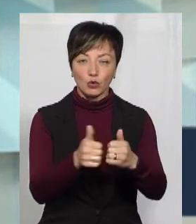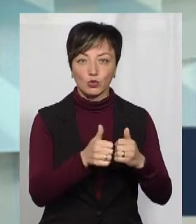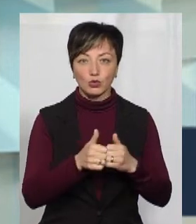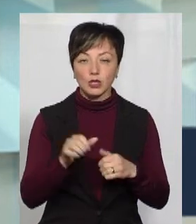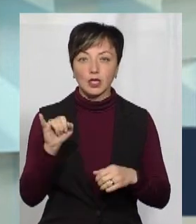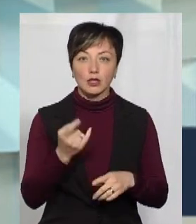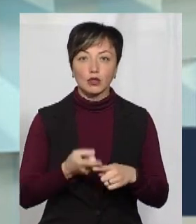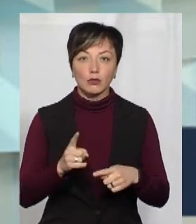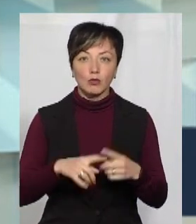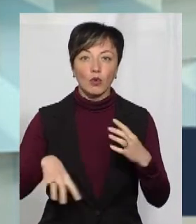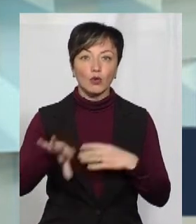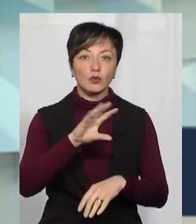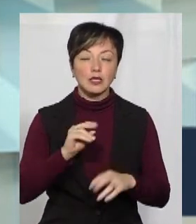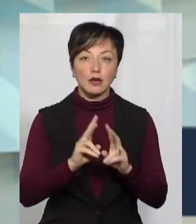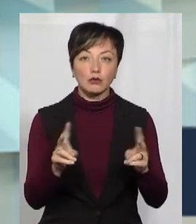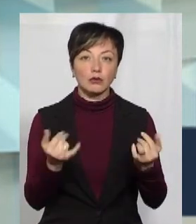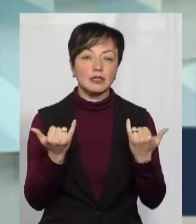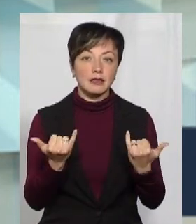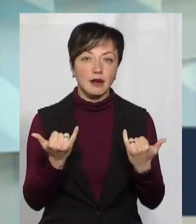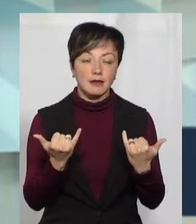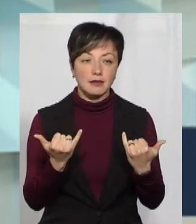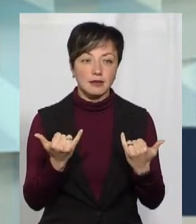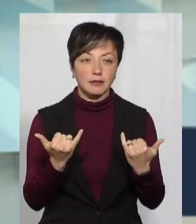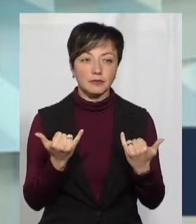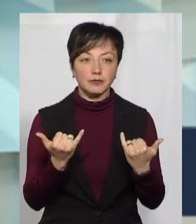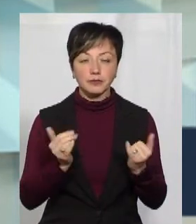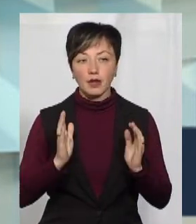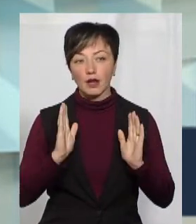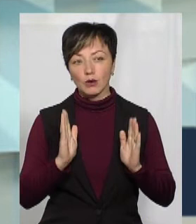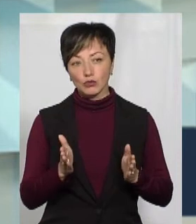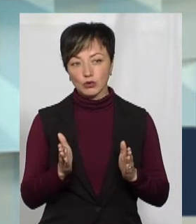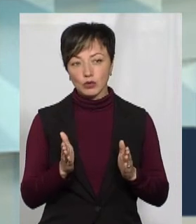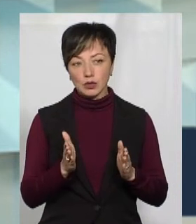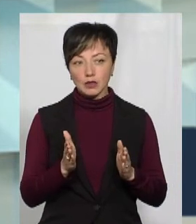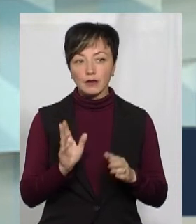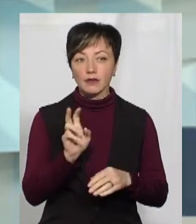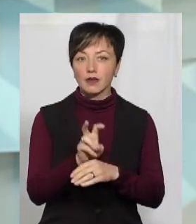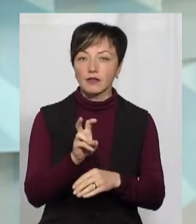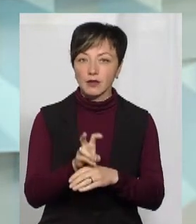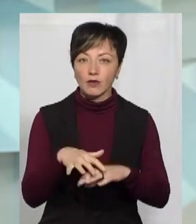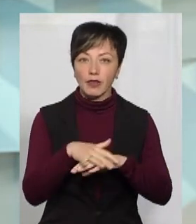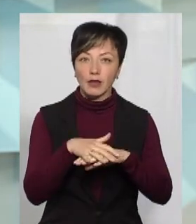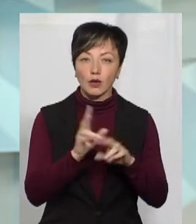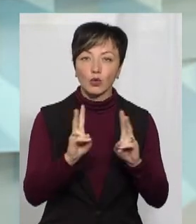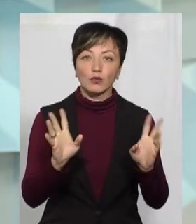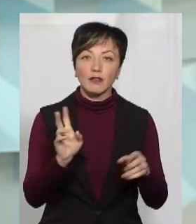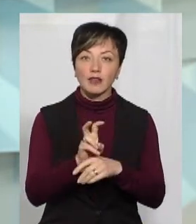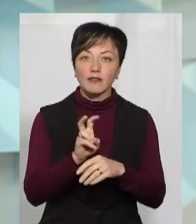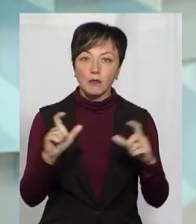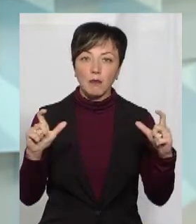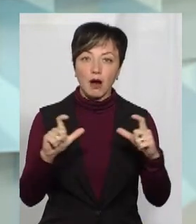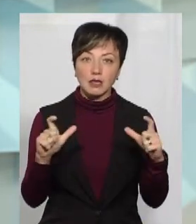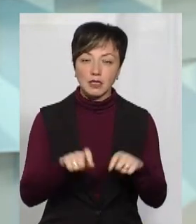оточуючих. І тому усі, хто зараз буде відвідувати ринки, хто буде відвідувати